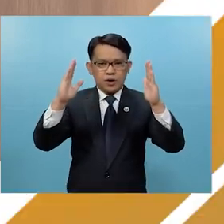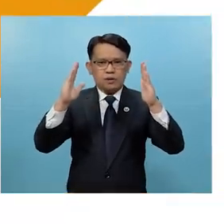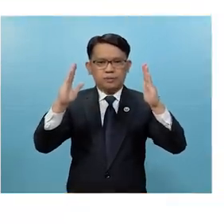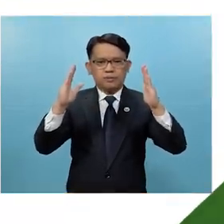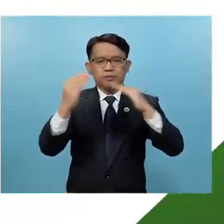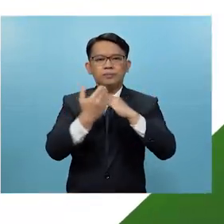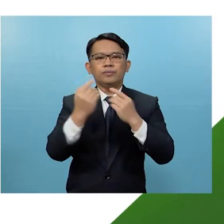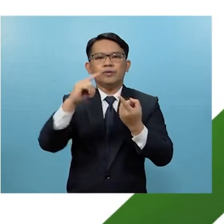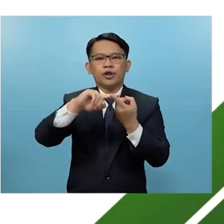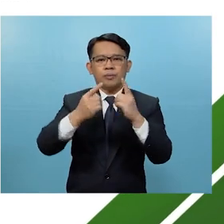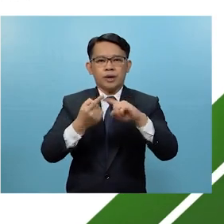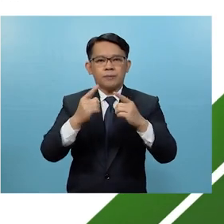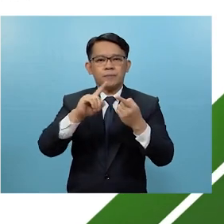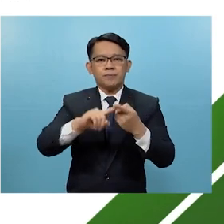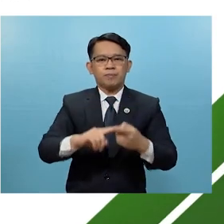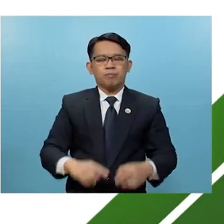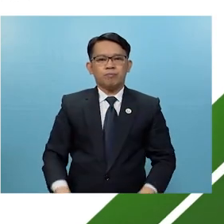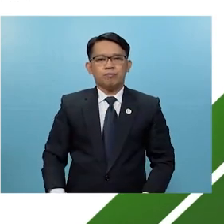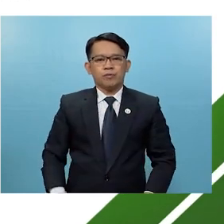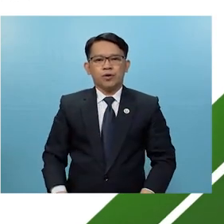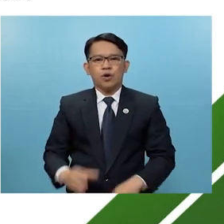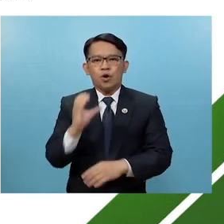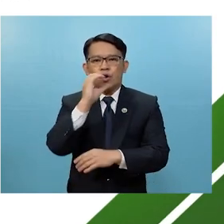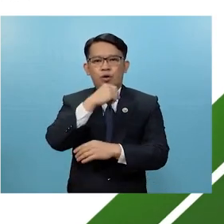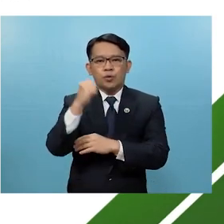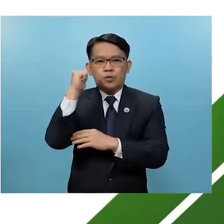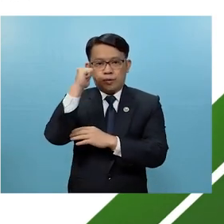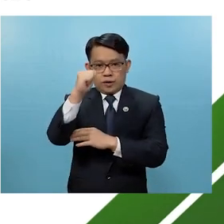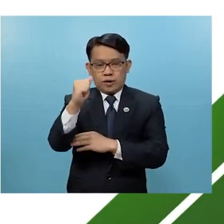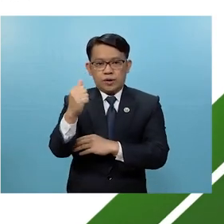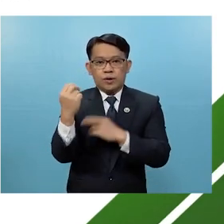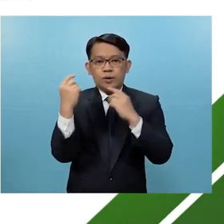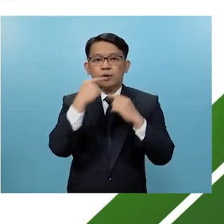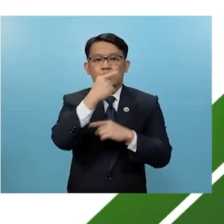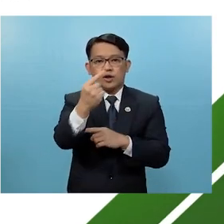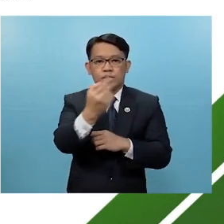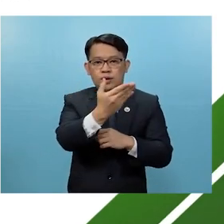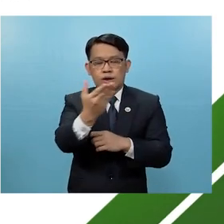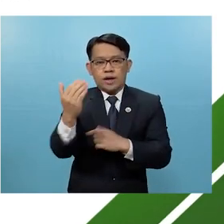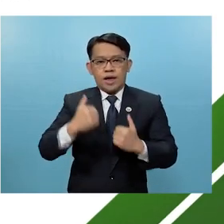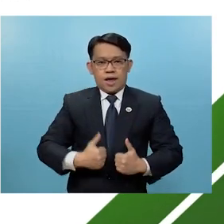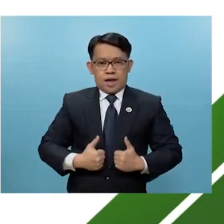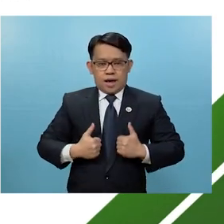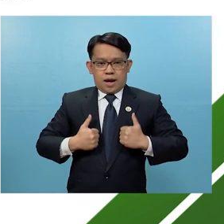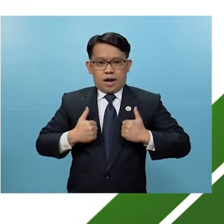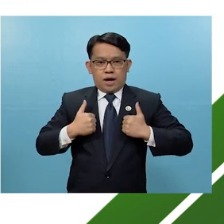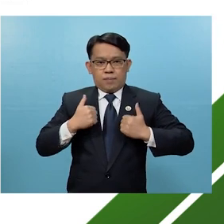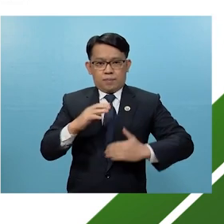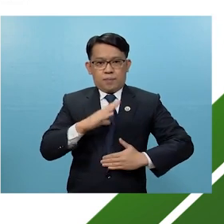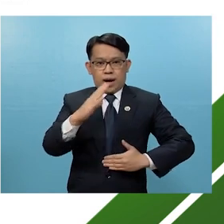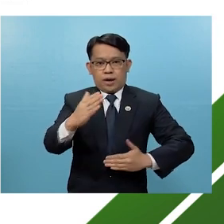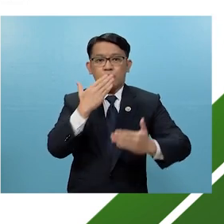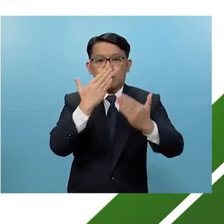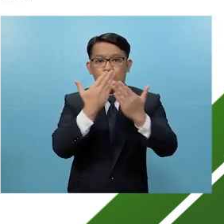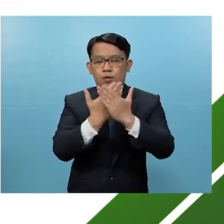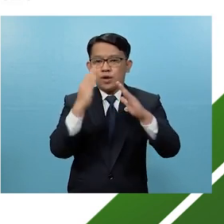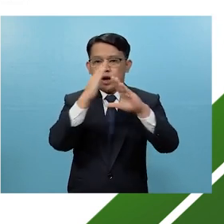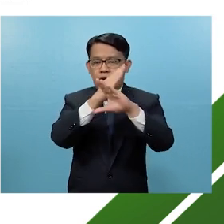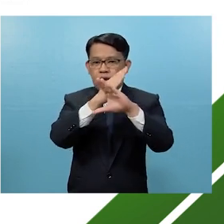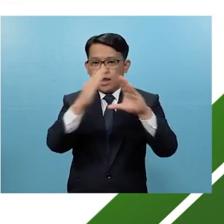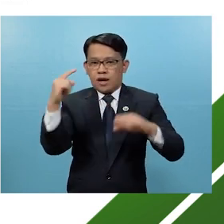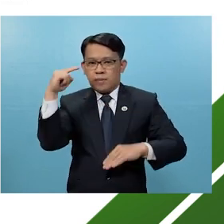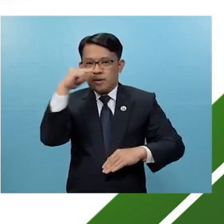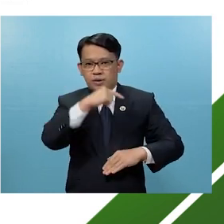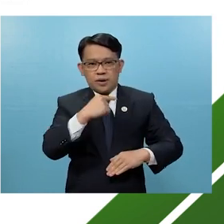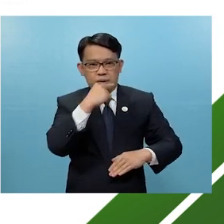mga kaibigan Sa matatandang babae naman sabihin mong sila'y mamuhay ng maayos huwag maninirang